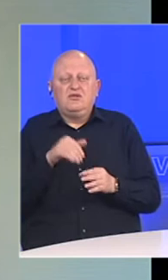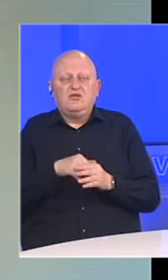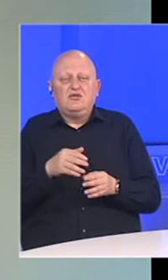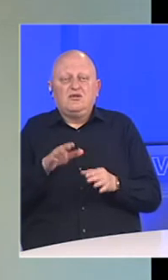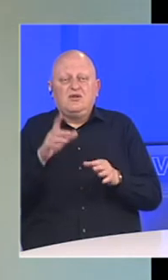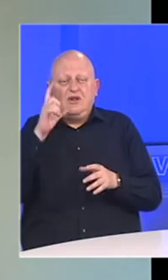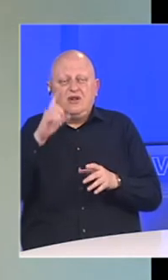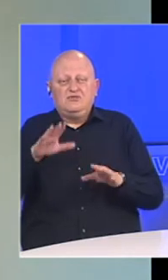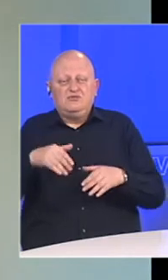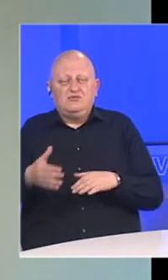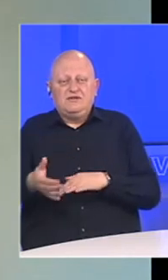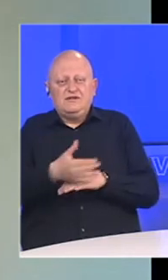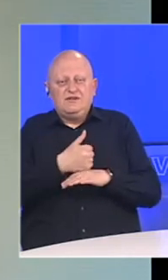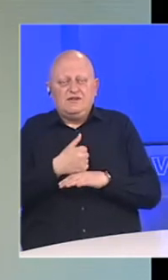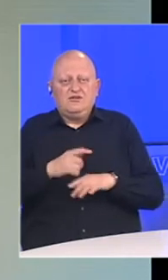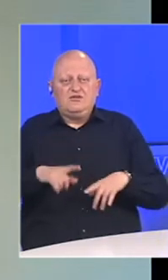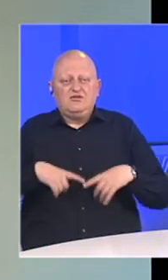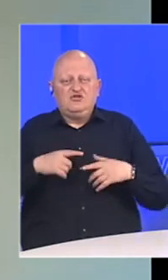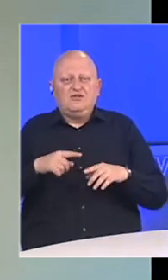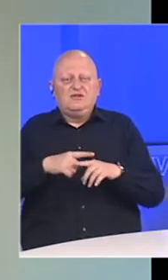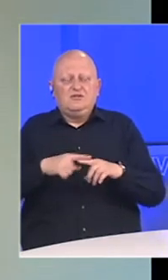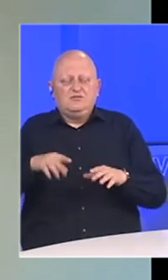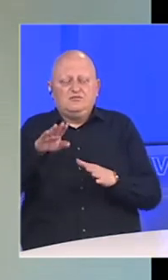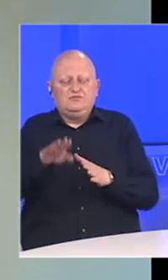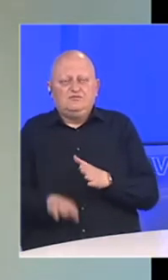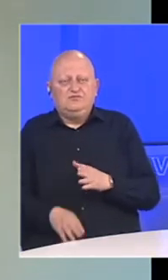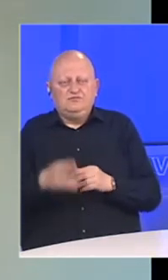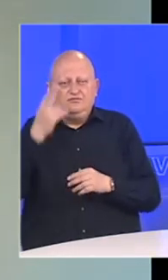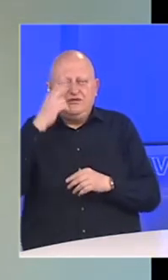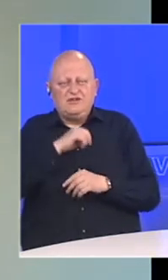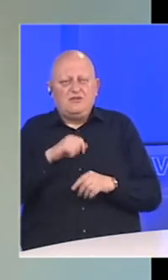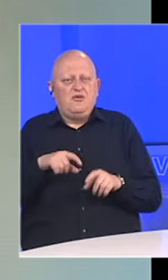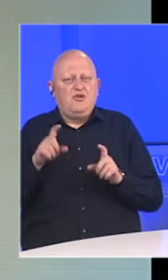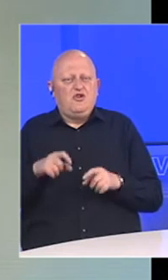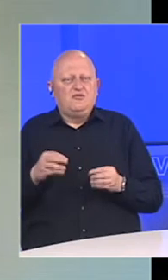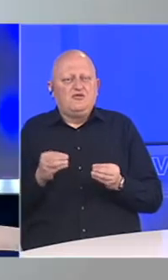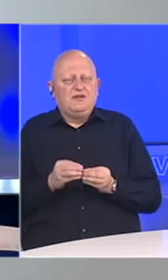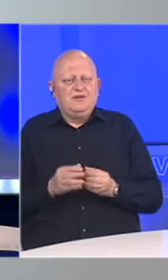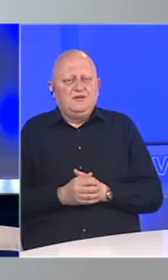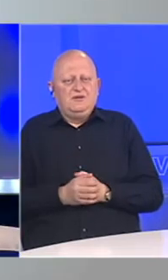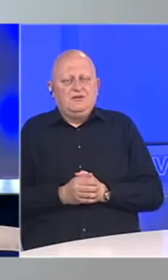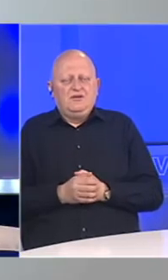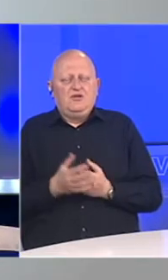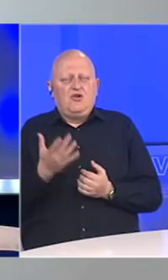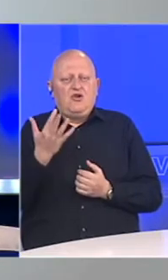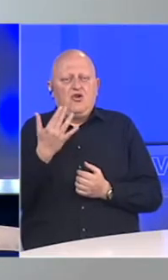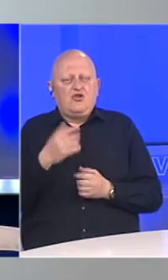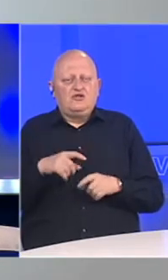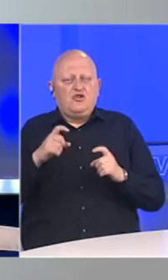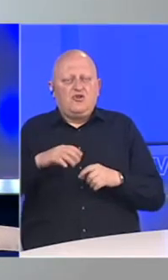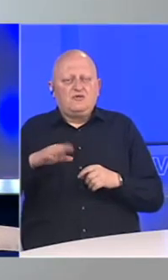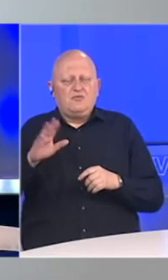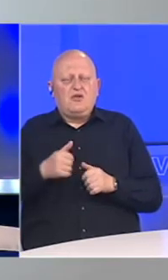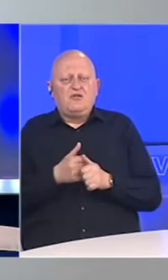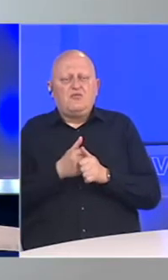primarnog načina zarade i trenutno se nalaze na margini koja je najčešće poznata samo romskoj zajednici. Koliko su romska djeca